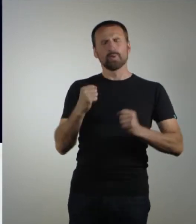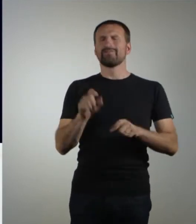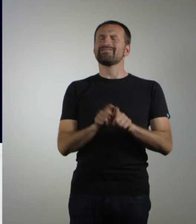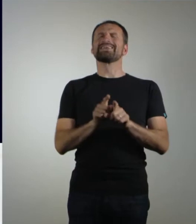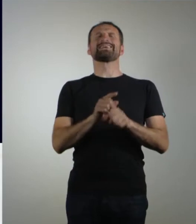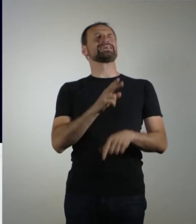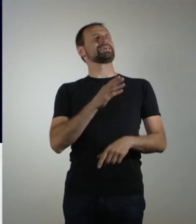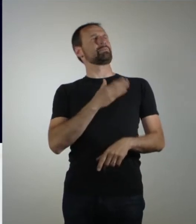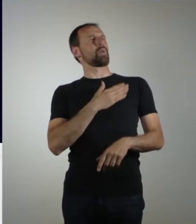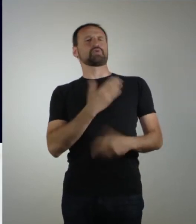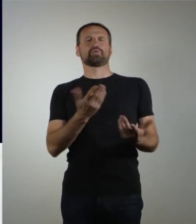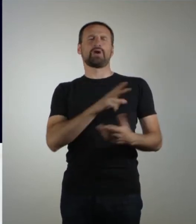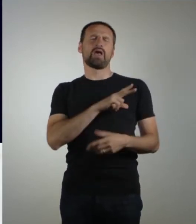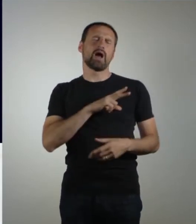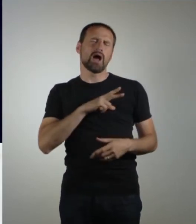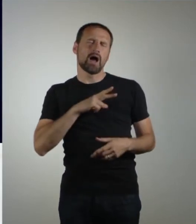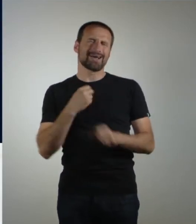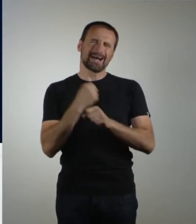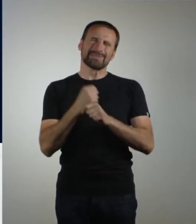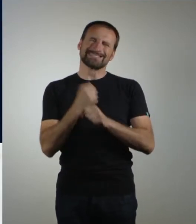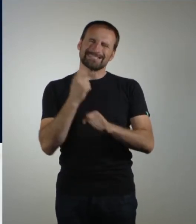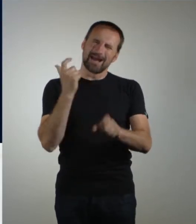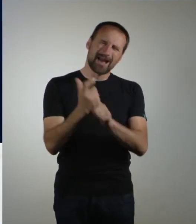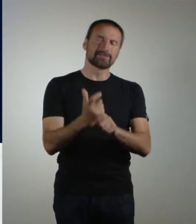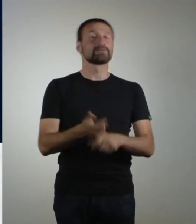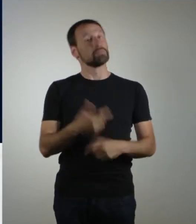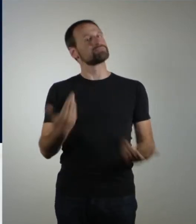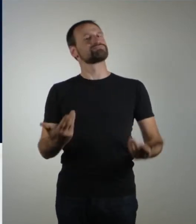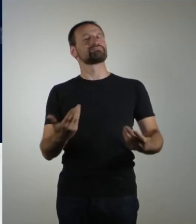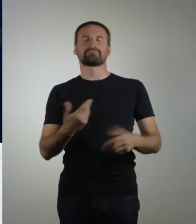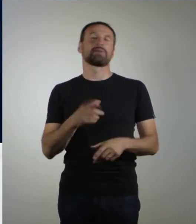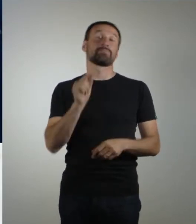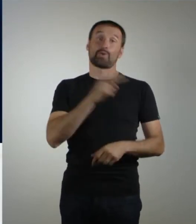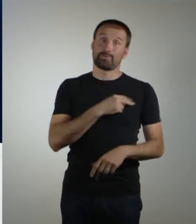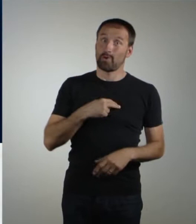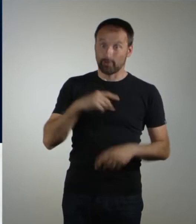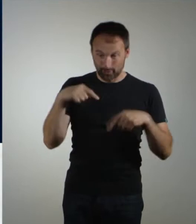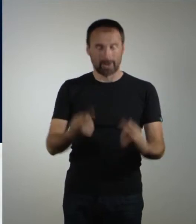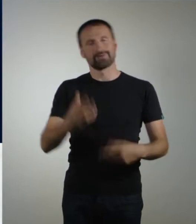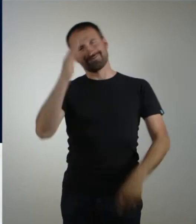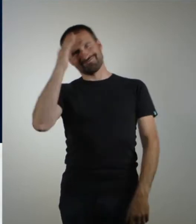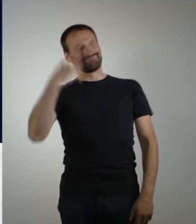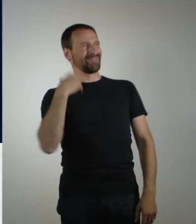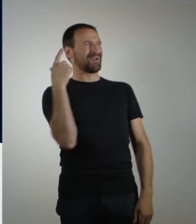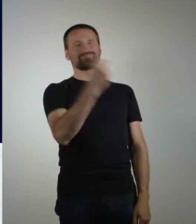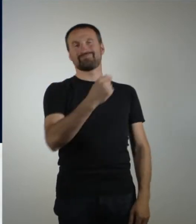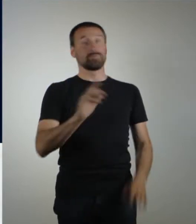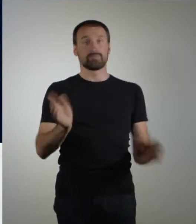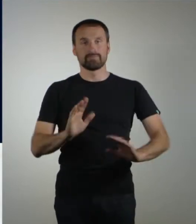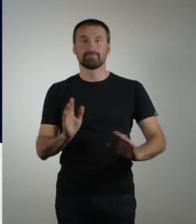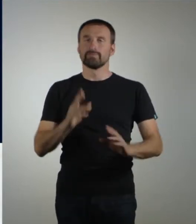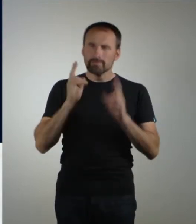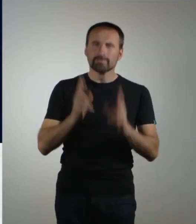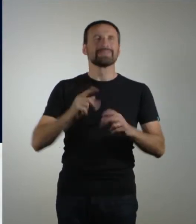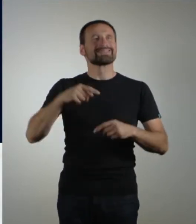eine Belohnung nach langer, harter Arbeit. Was in dem Fall aber nicht heißt, dass es eine Belohnung gibt und man nach Hause gehen kann, sondern das bedeutet eigentlich, dass man dann endlich wirklich